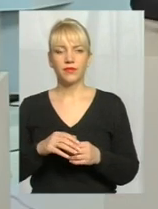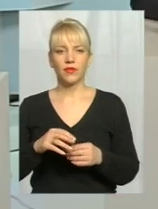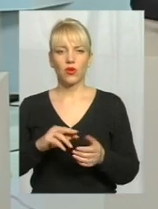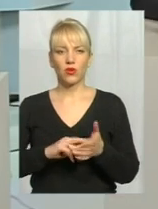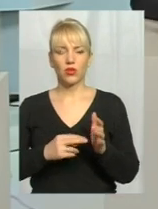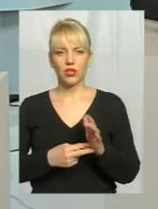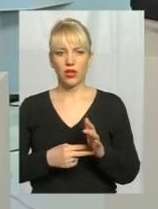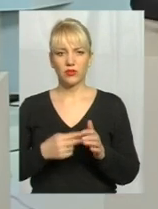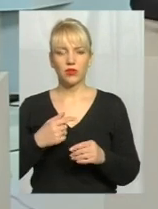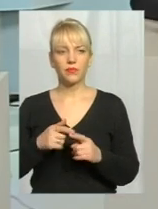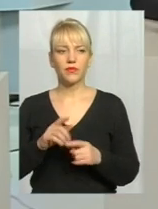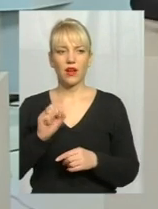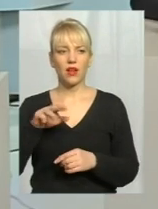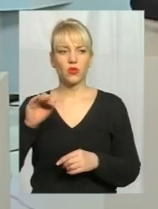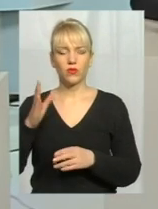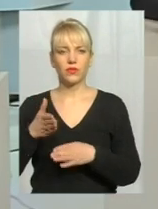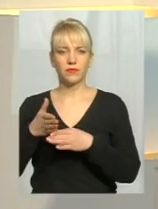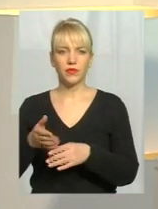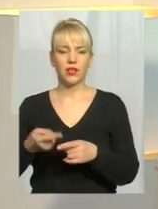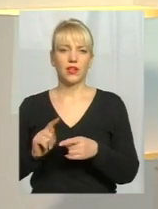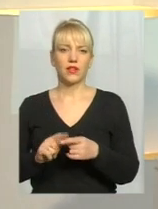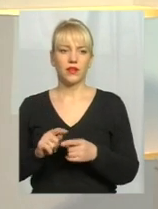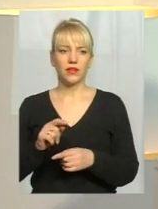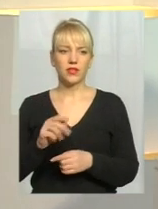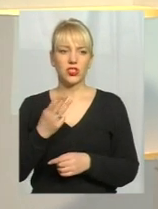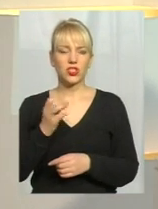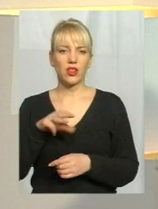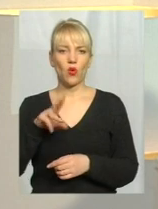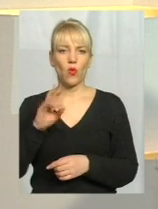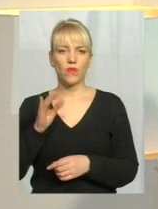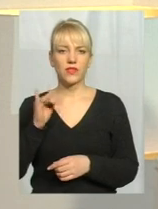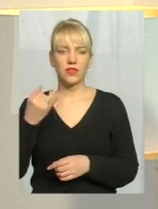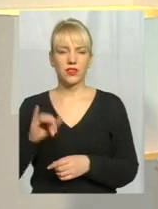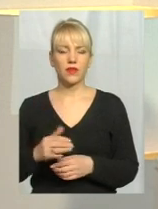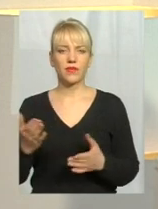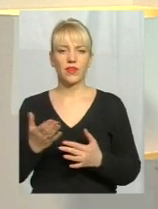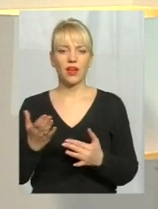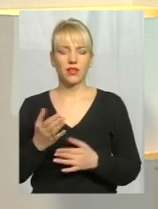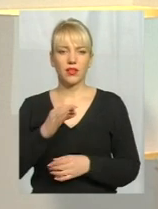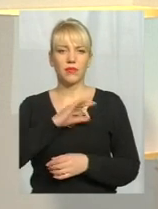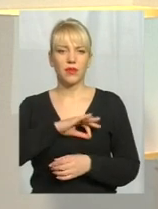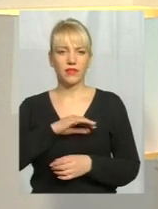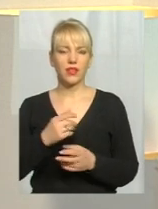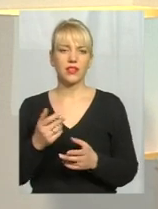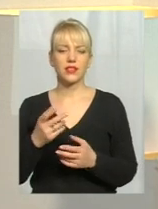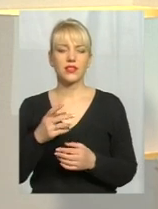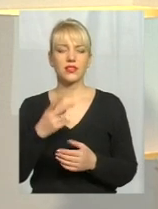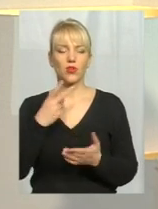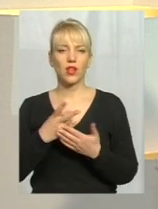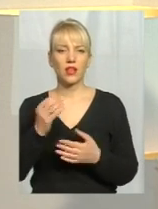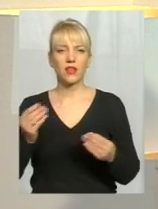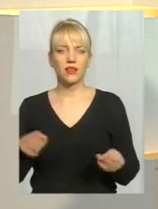Добрий вечір. Отож, пані Тетяно, які преференції з огляду на свіжу вже програму